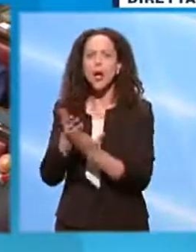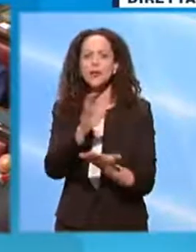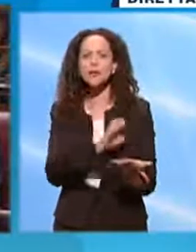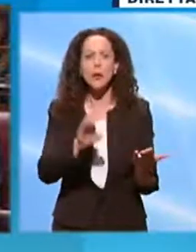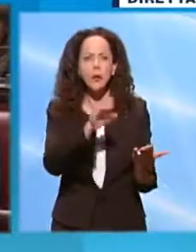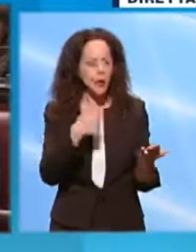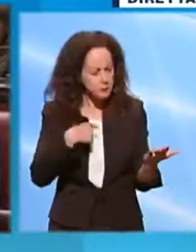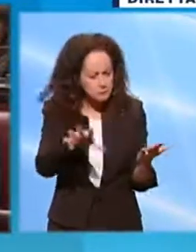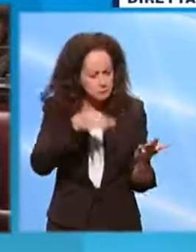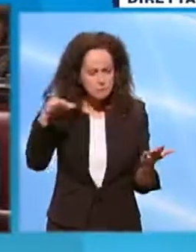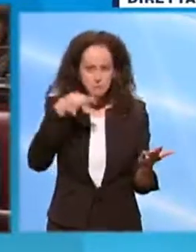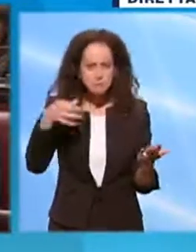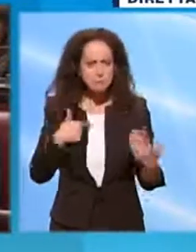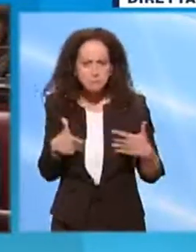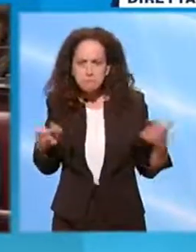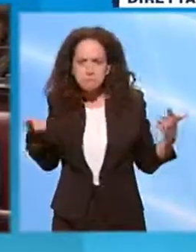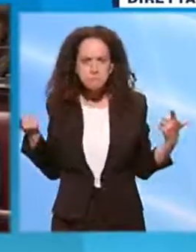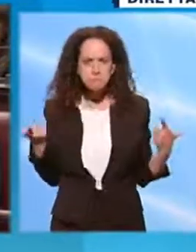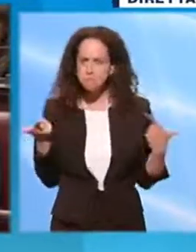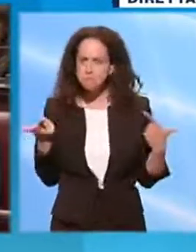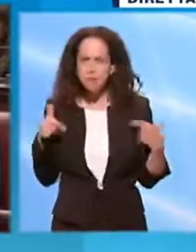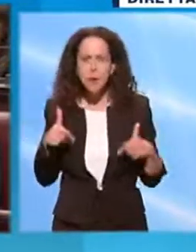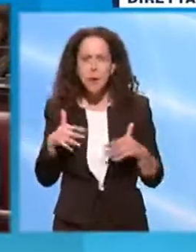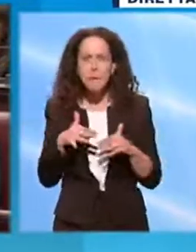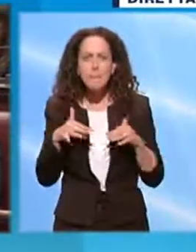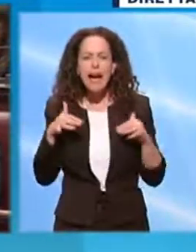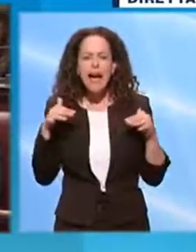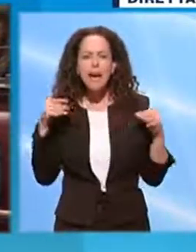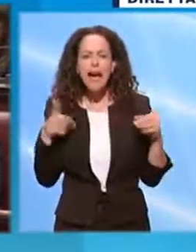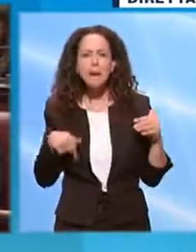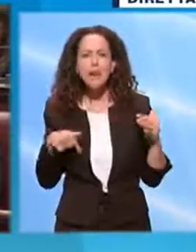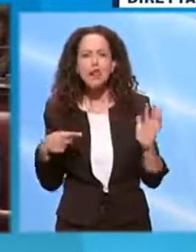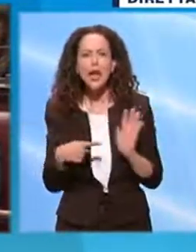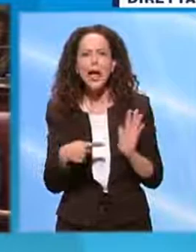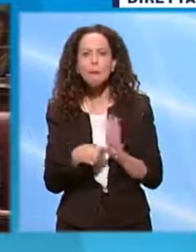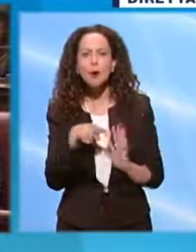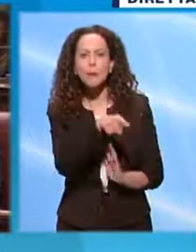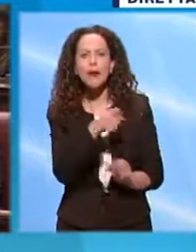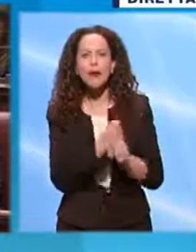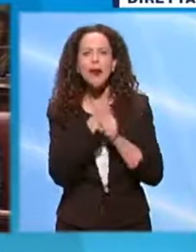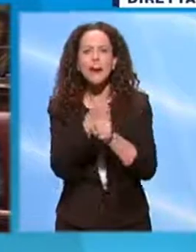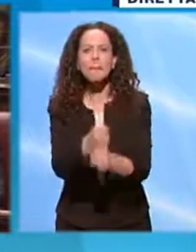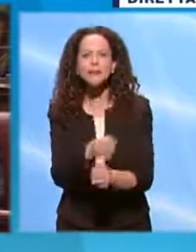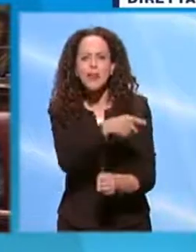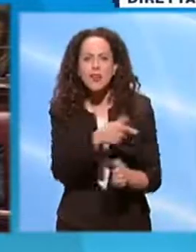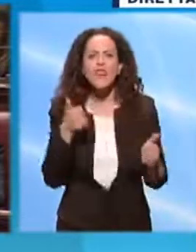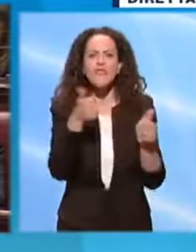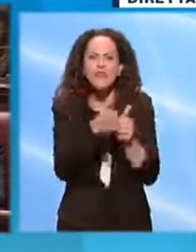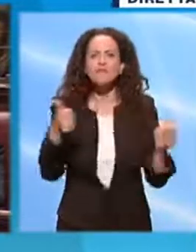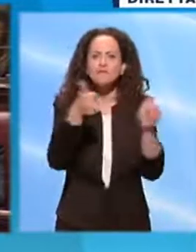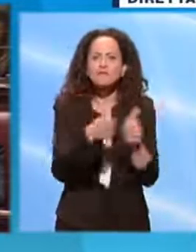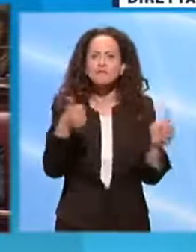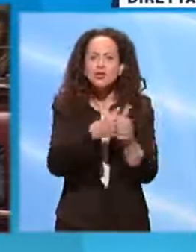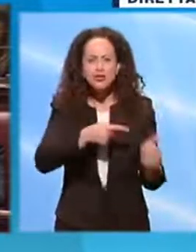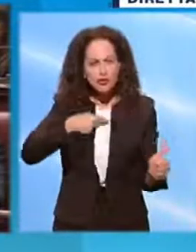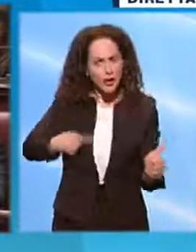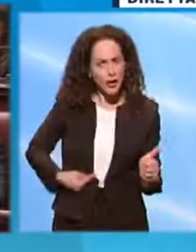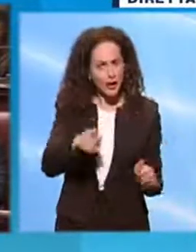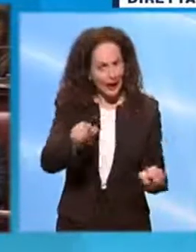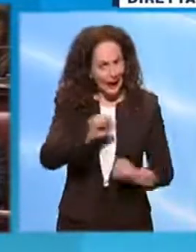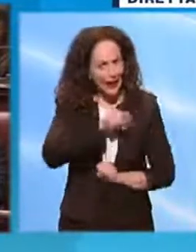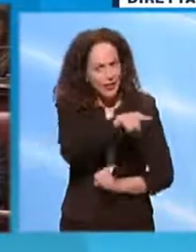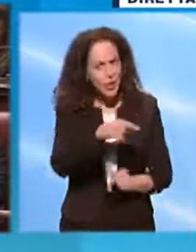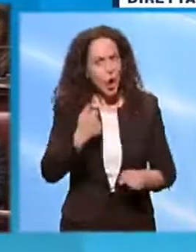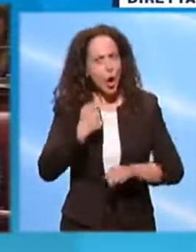alcuna contezza e questo è il Parlamento della Repubblica che lei rappresenta, che a forza di frequentare i cinesi si è convinto di avere gli stessi poteri di Xi